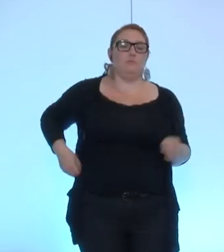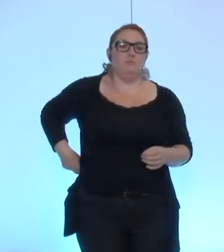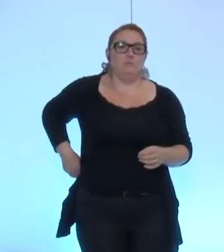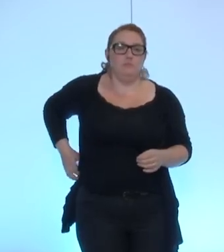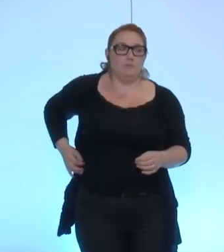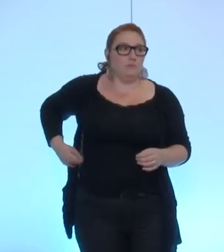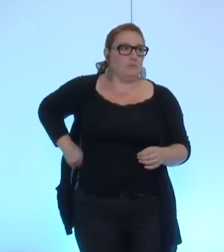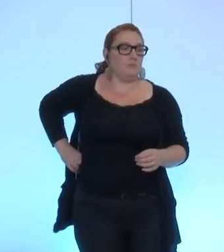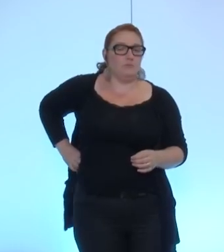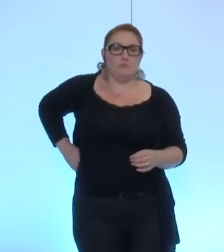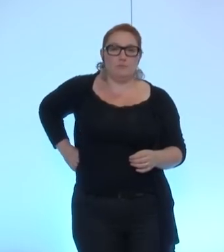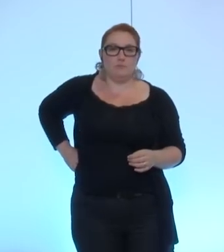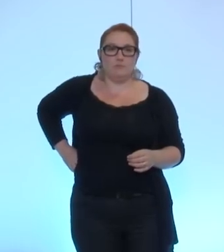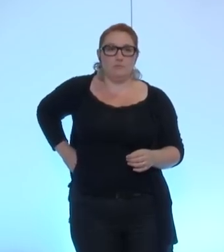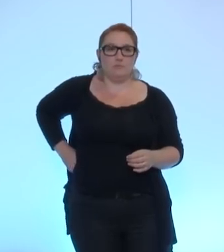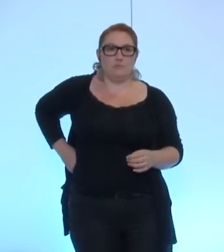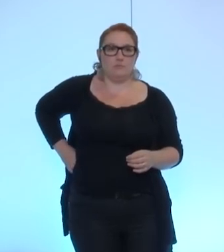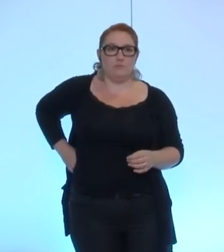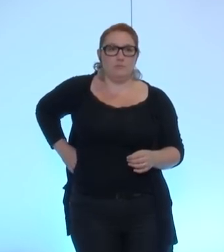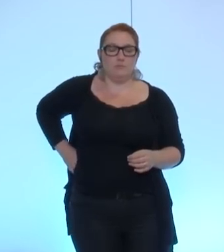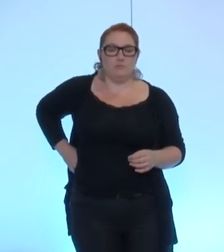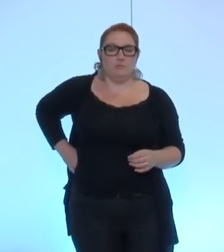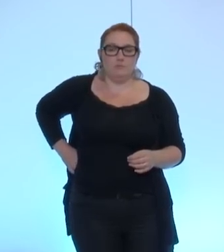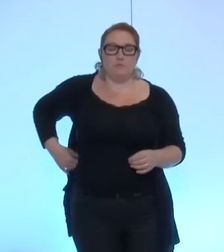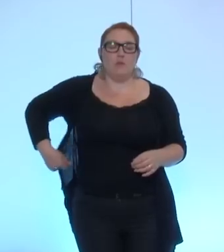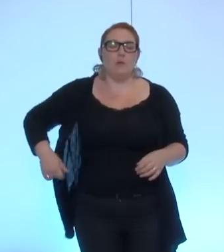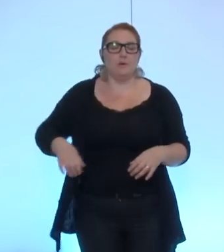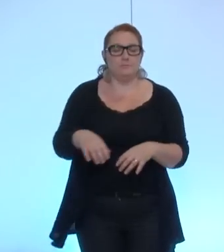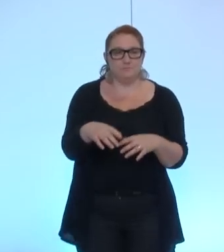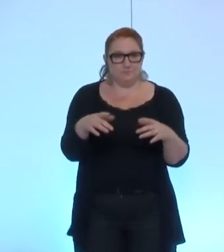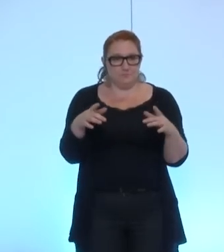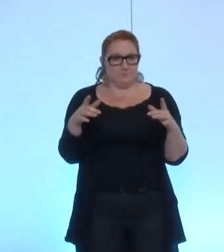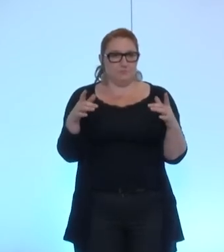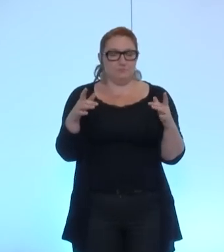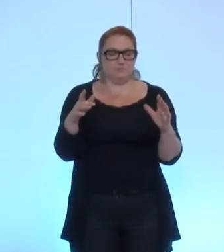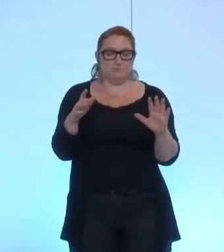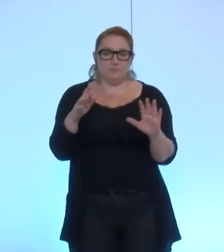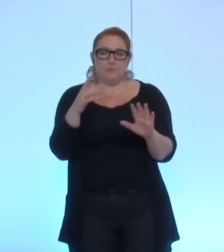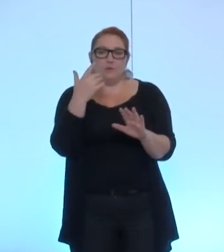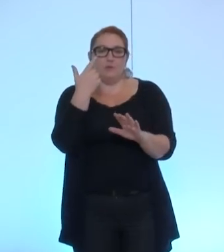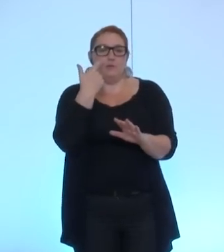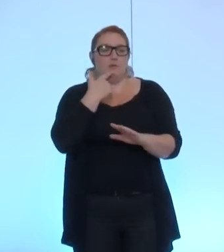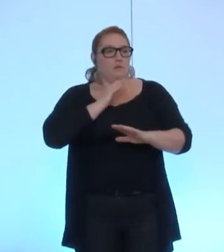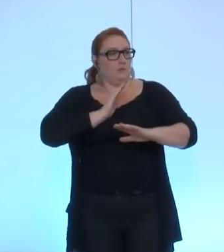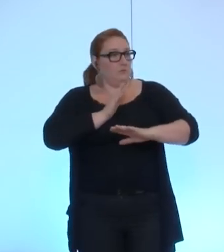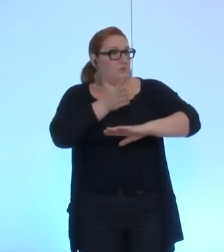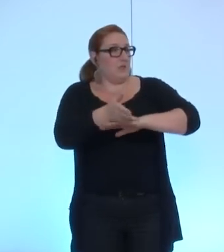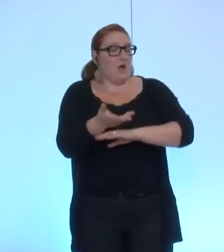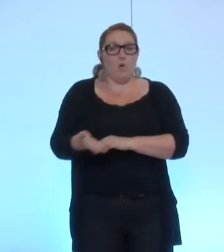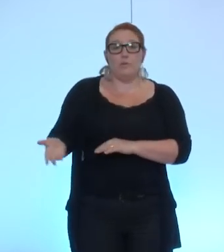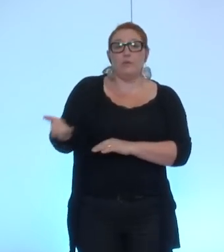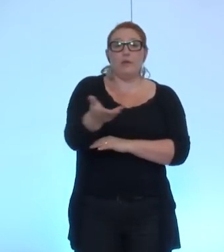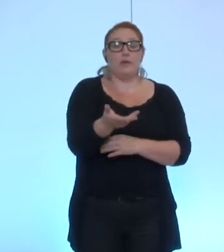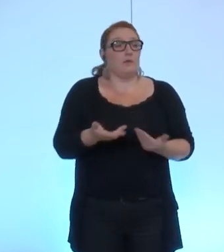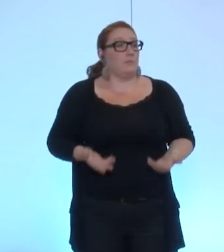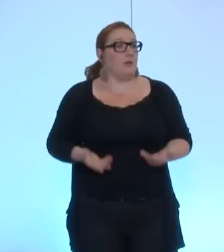cette rentrée. Une rentrée qui s'est déroulée dans une certaine tranquillité, malgré l'urgence de la question scolaire, qui